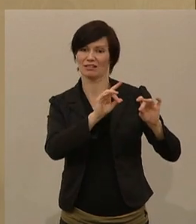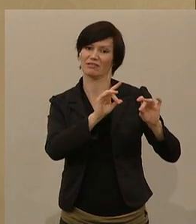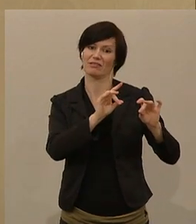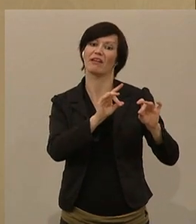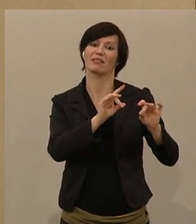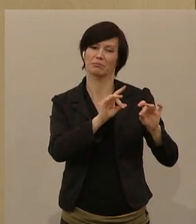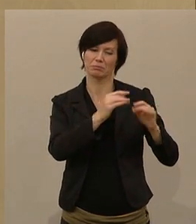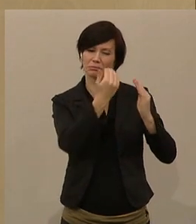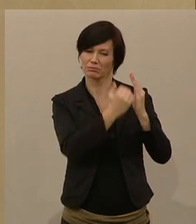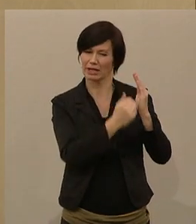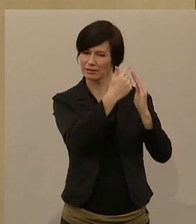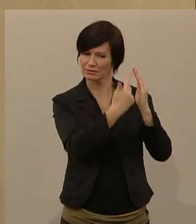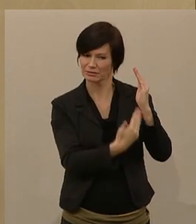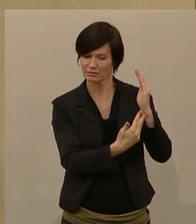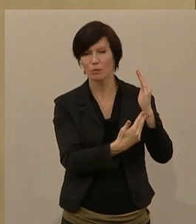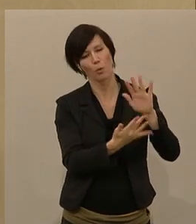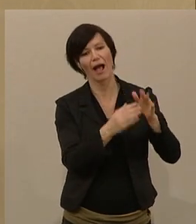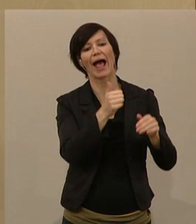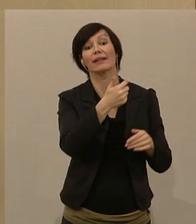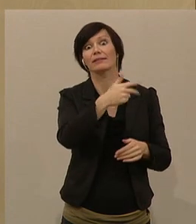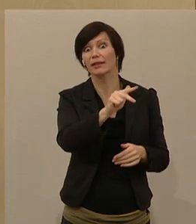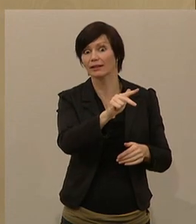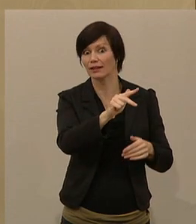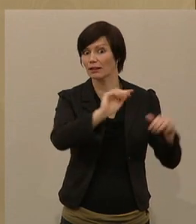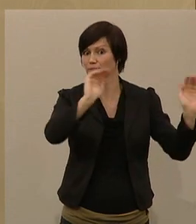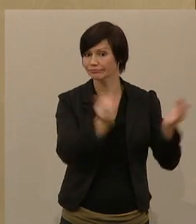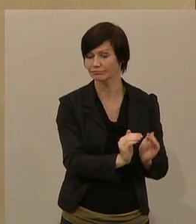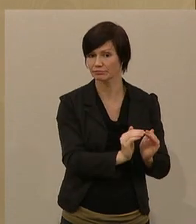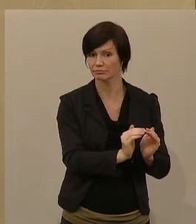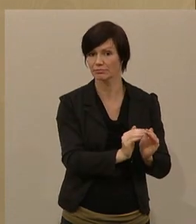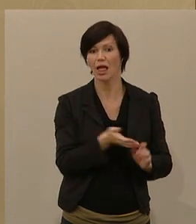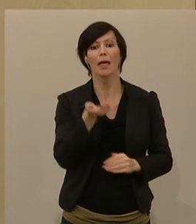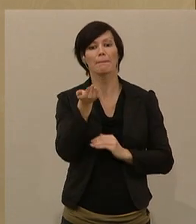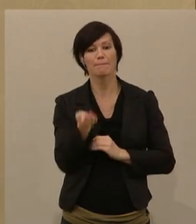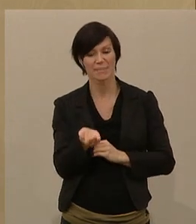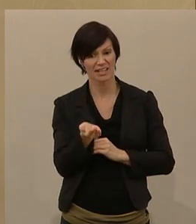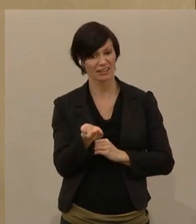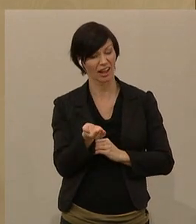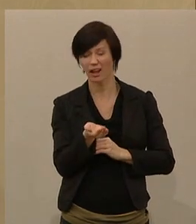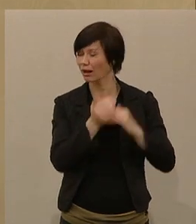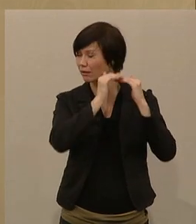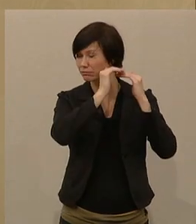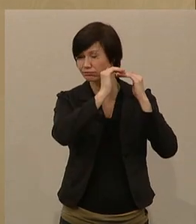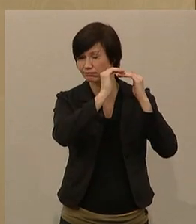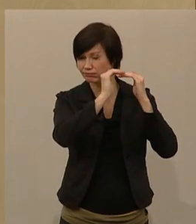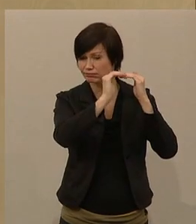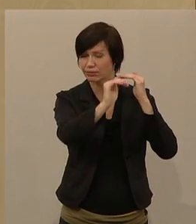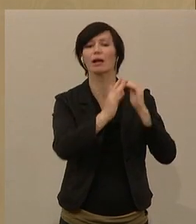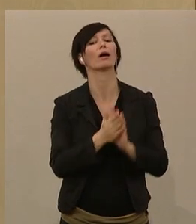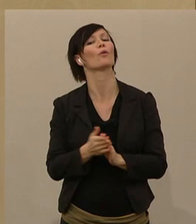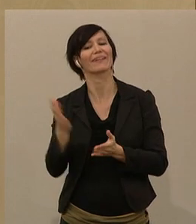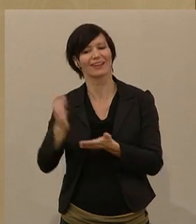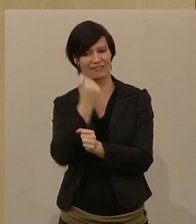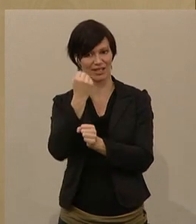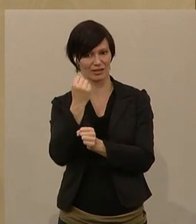Die Einkommensmitte stagniert in etwa und die hohen Einkommen, die Top 10 Prozent, gewinnen leicht. Wenn wir jetzt auf